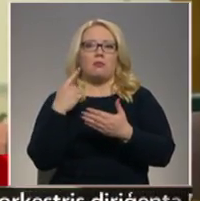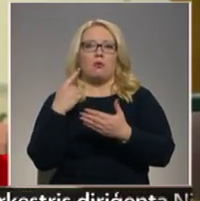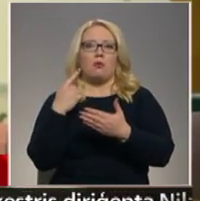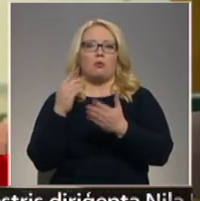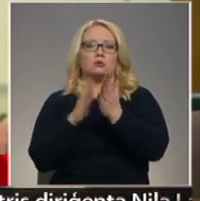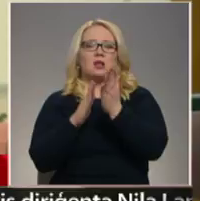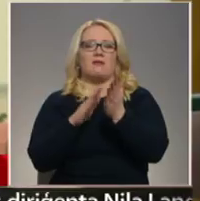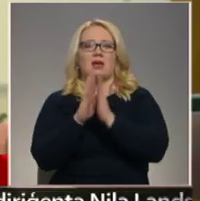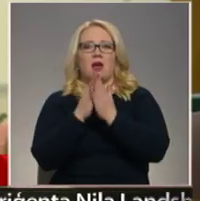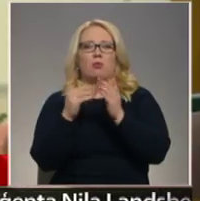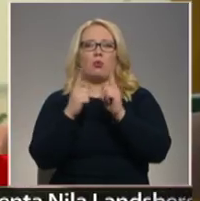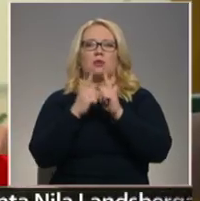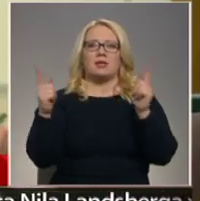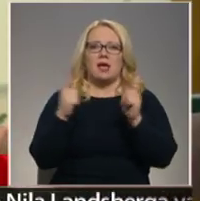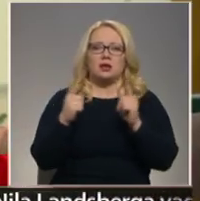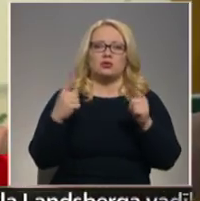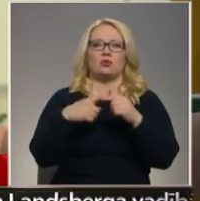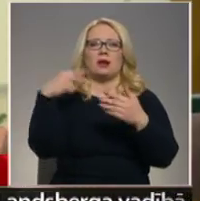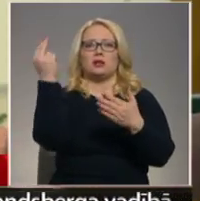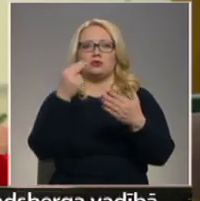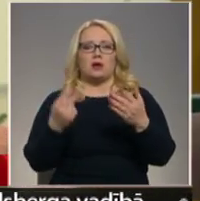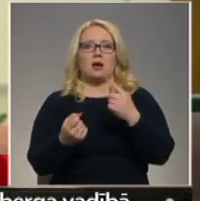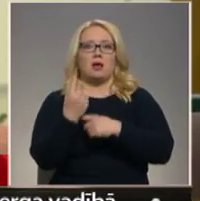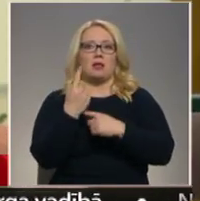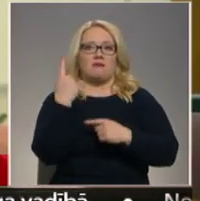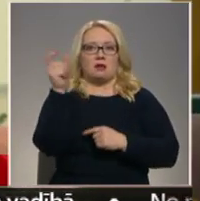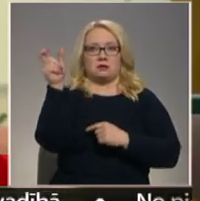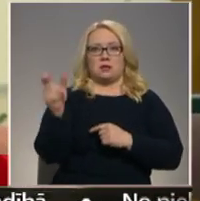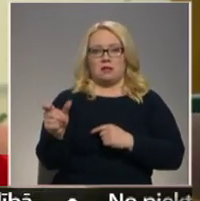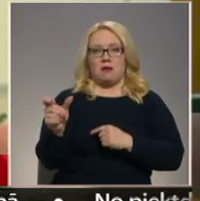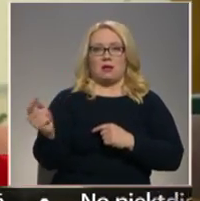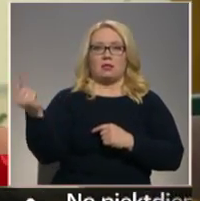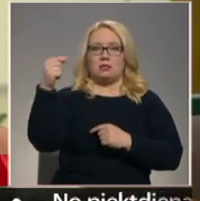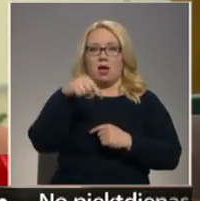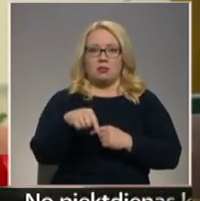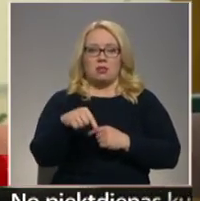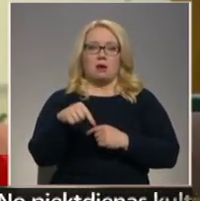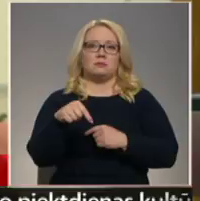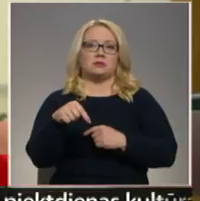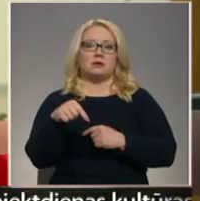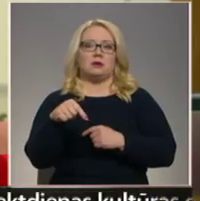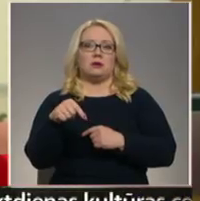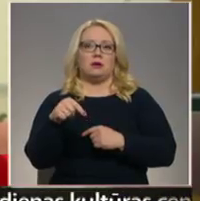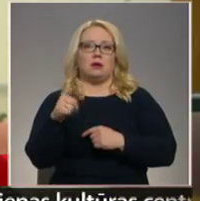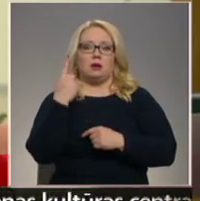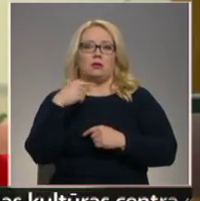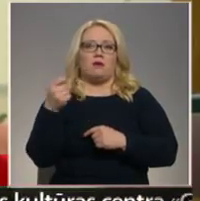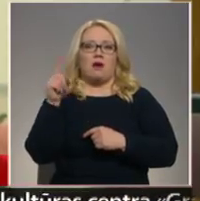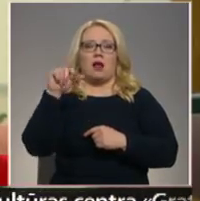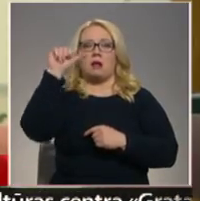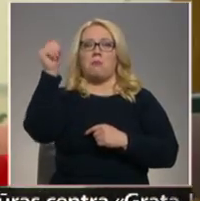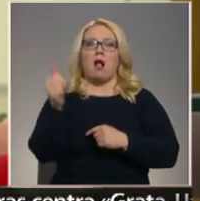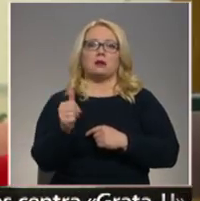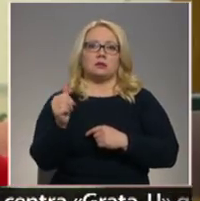gan tekstu, gan ilustrācijas ir radījis. Viens cilvēks nākdams, vai vairāk no mākslas